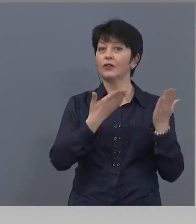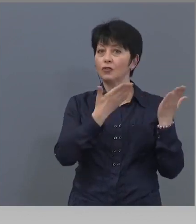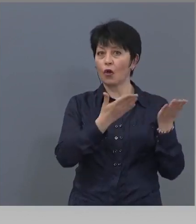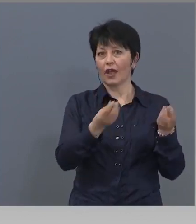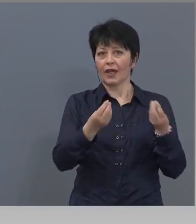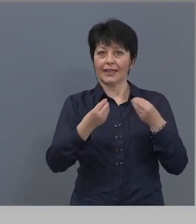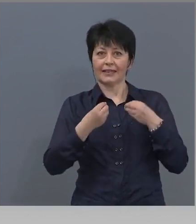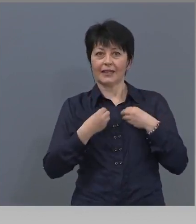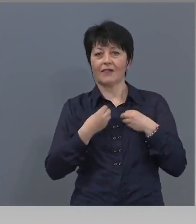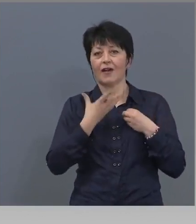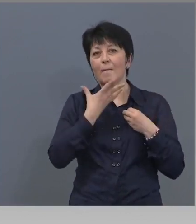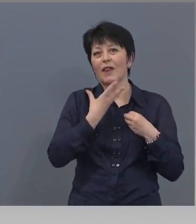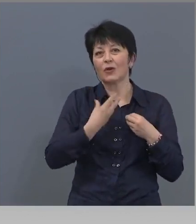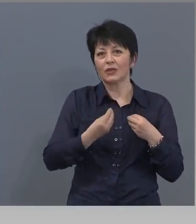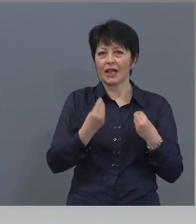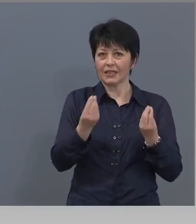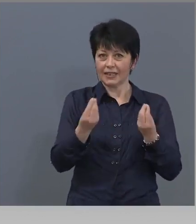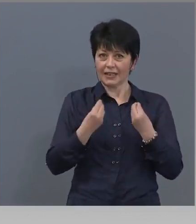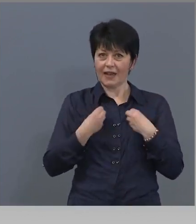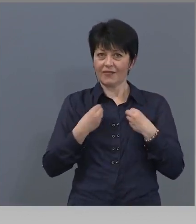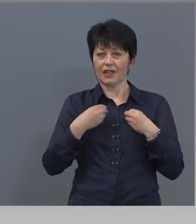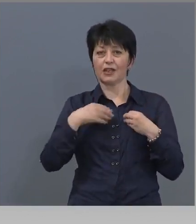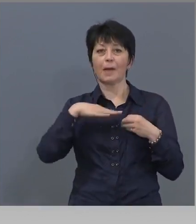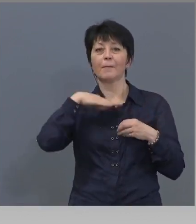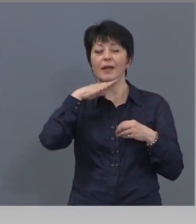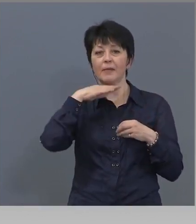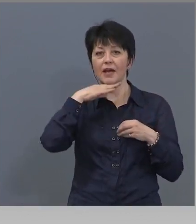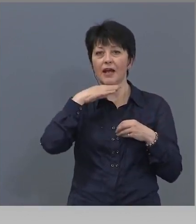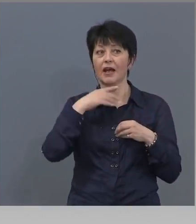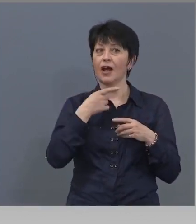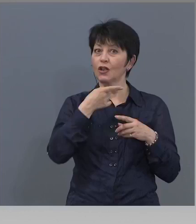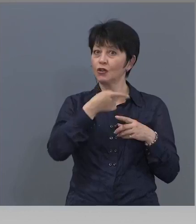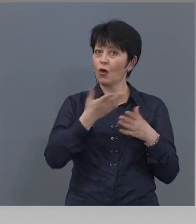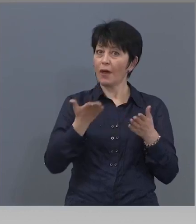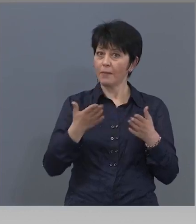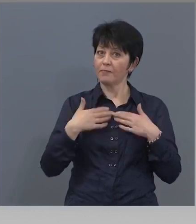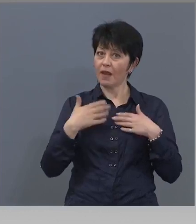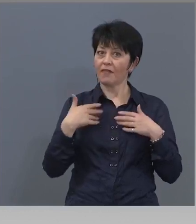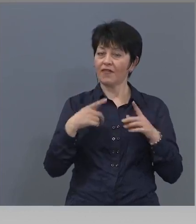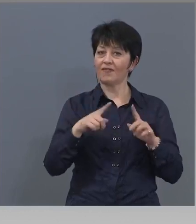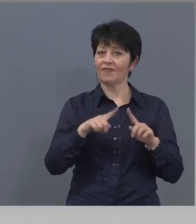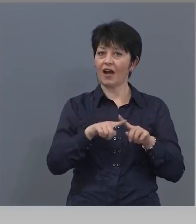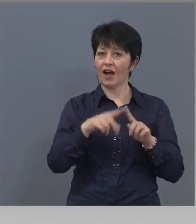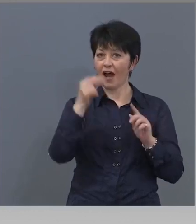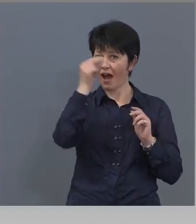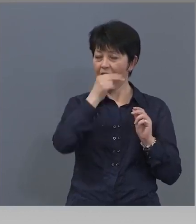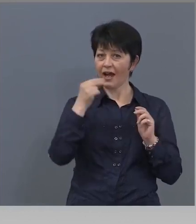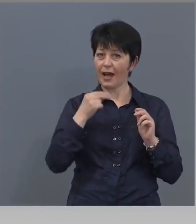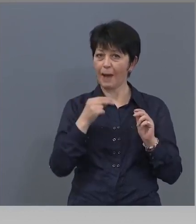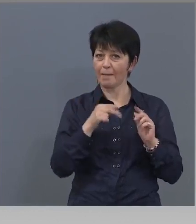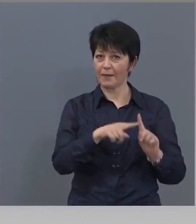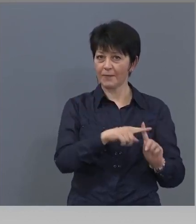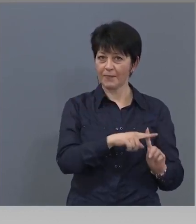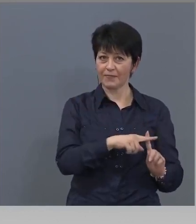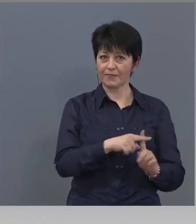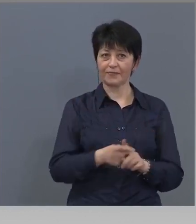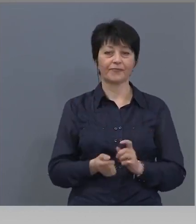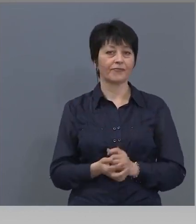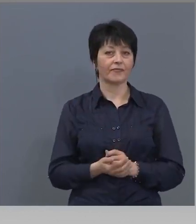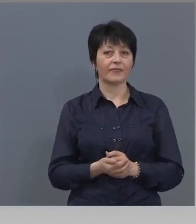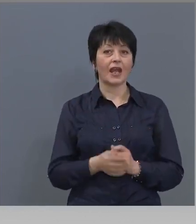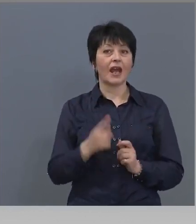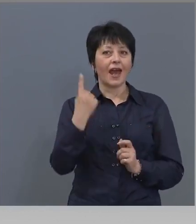Който дава благодат. Той ни е давал пример. Но Господ е бил и в храма, не само се е молил, както вие казвате. Така че